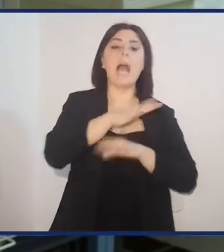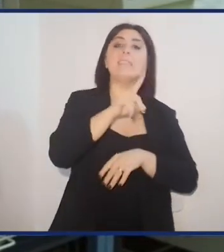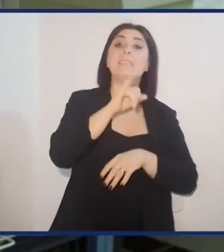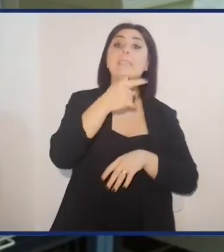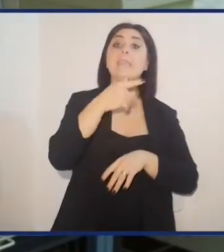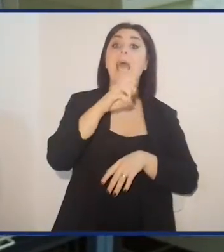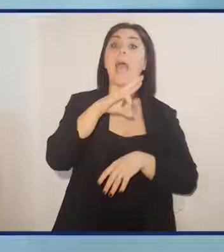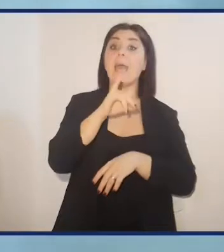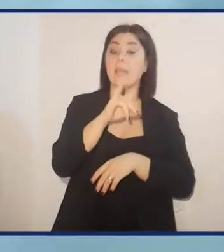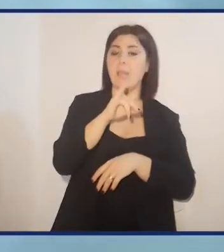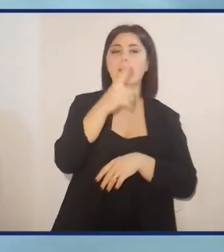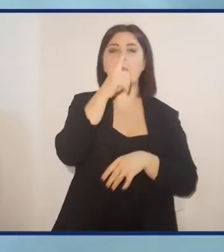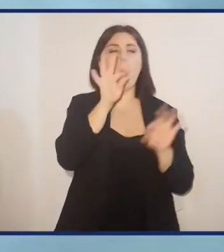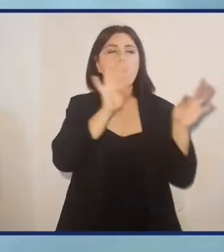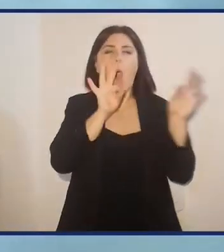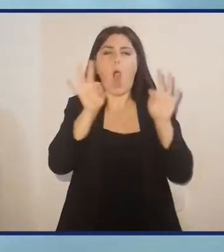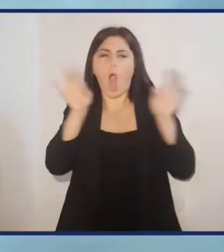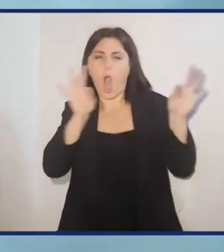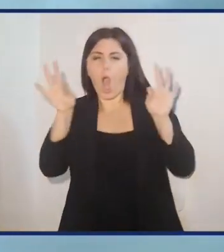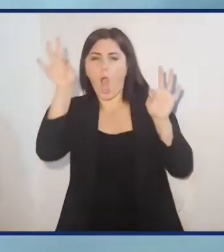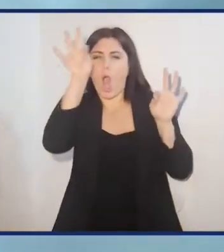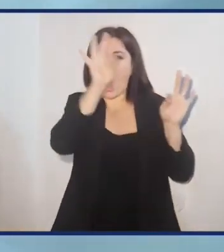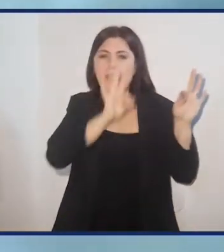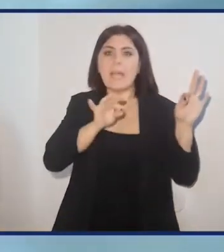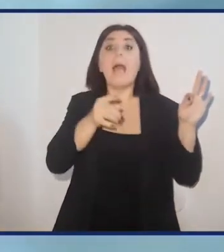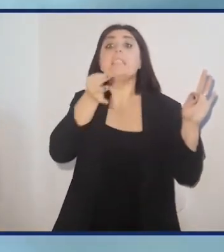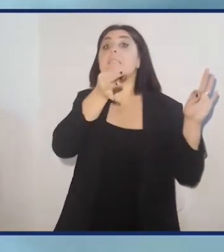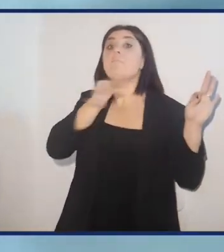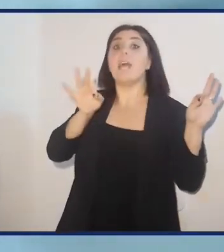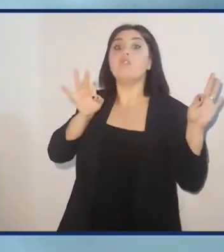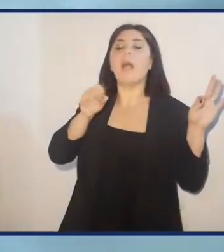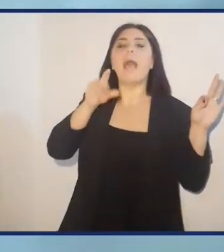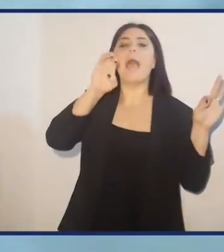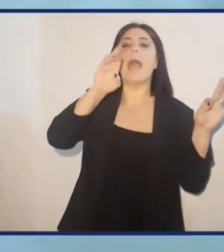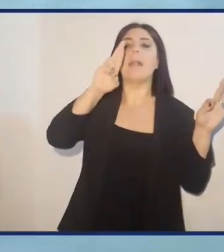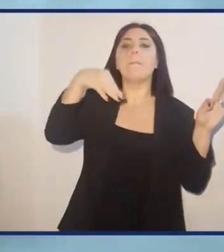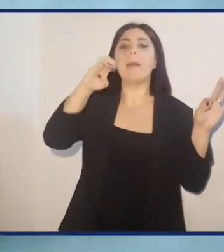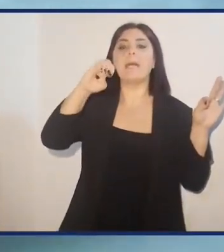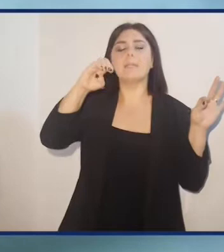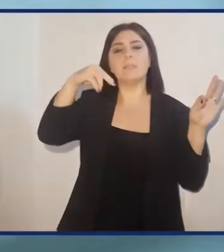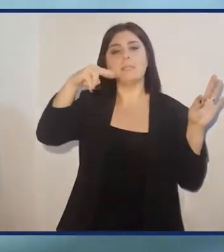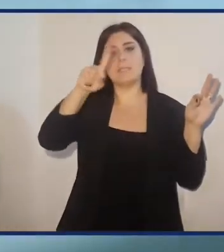i ditteri, con le mosche e la nostra mosca speciale, Hermes Illusions.